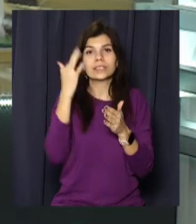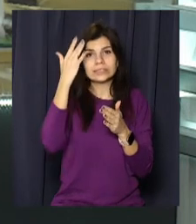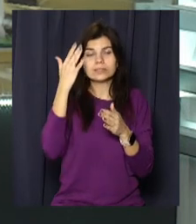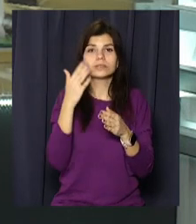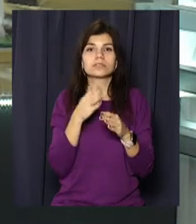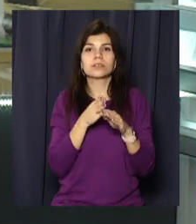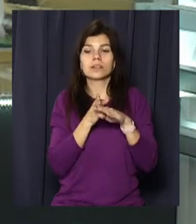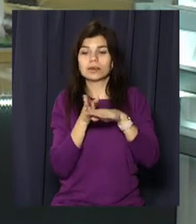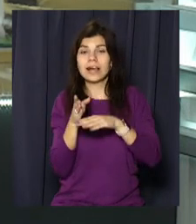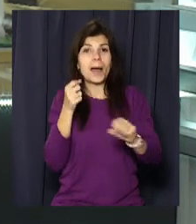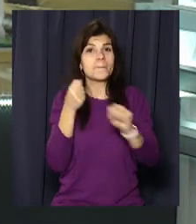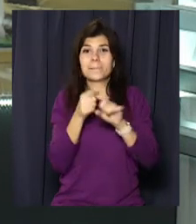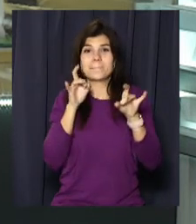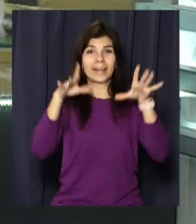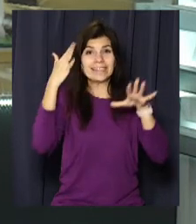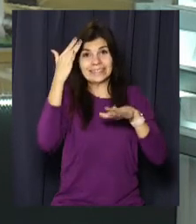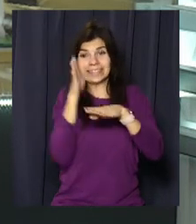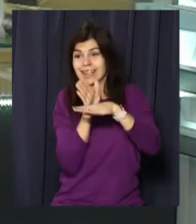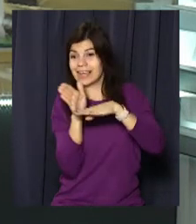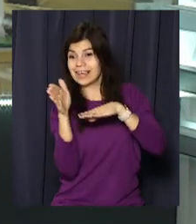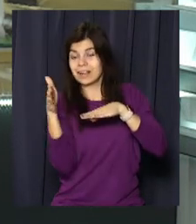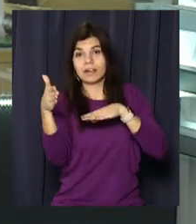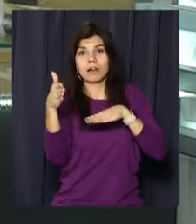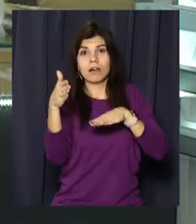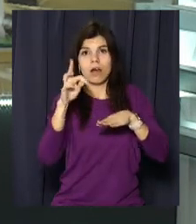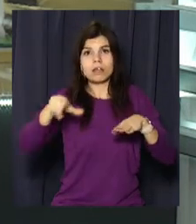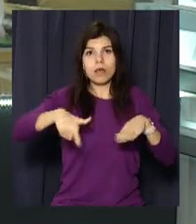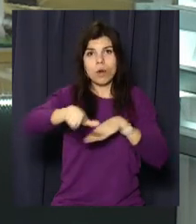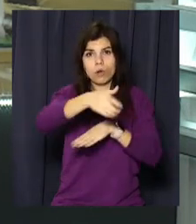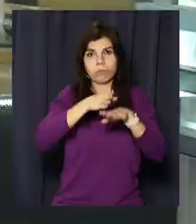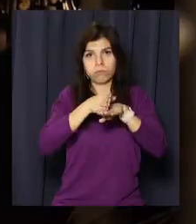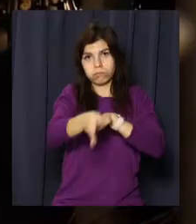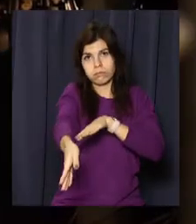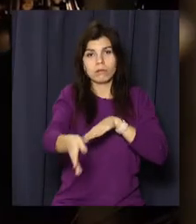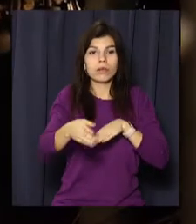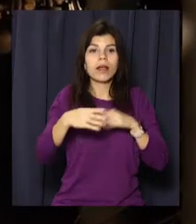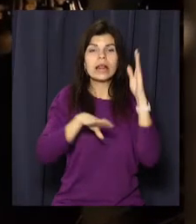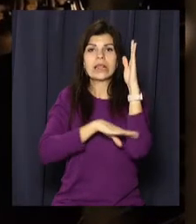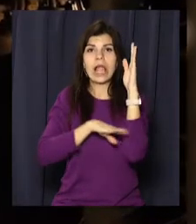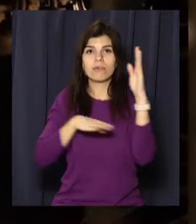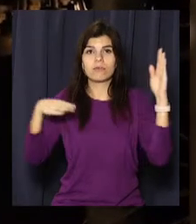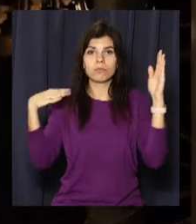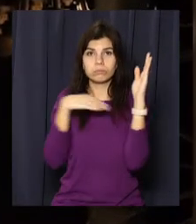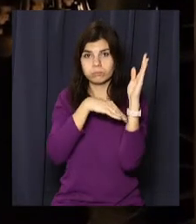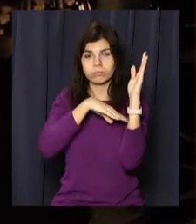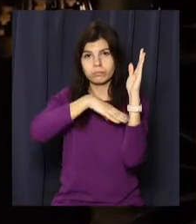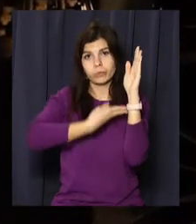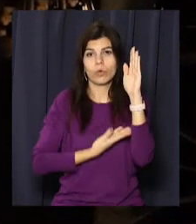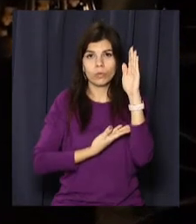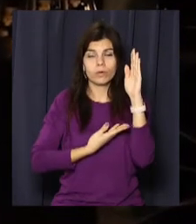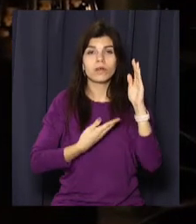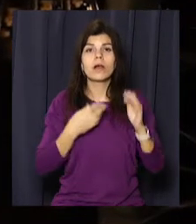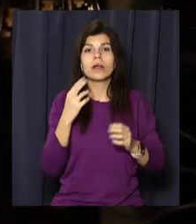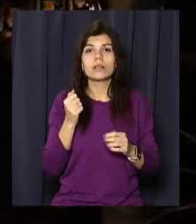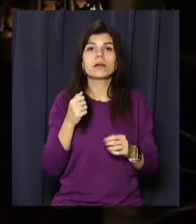уникнути зіткнення, із зустрічним авто з'їхав з дороги. Машина врізалася у дерево та завалилася на бік. На